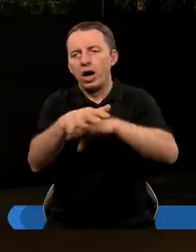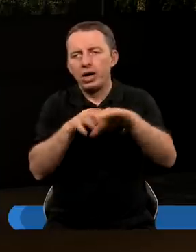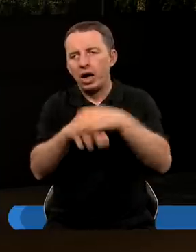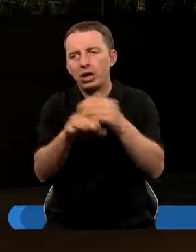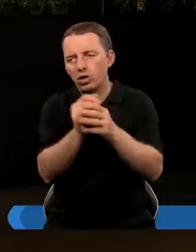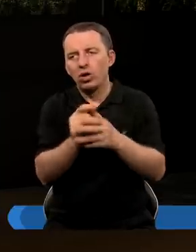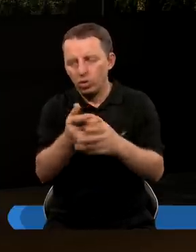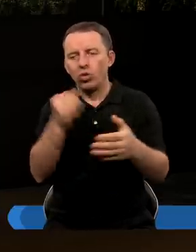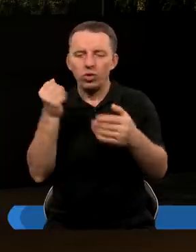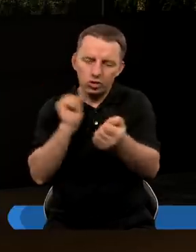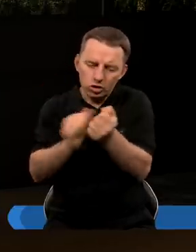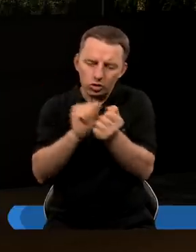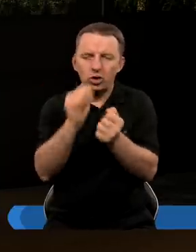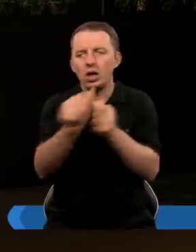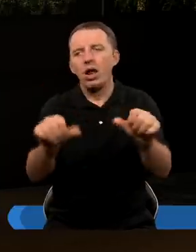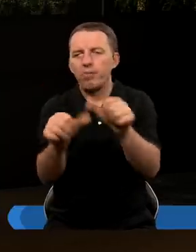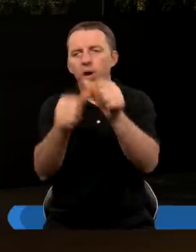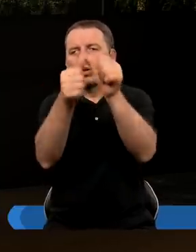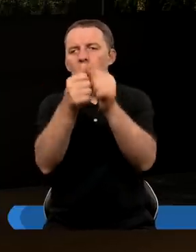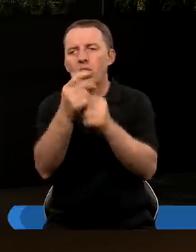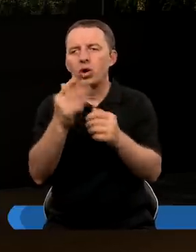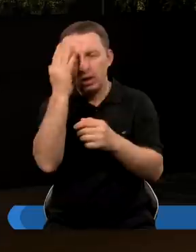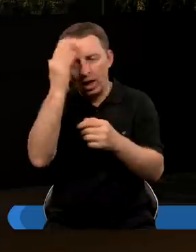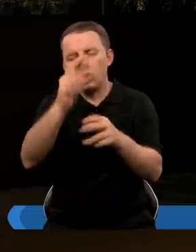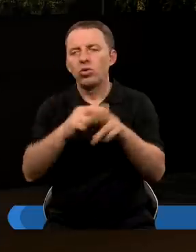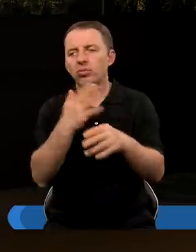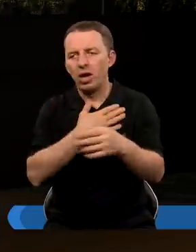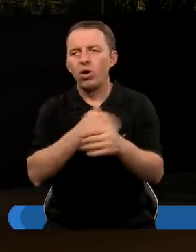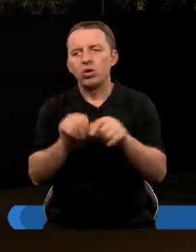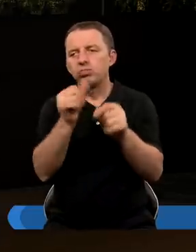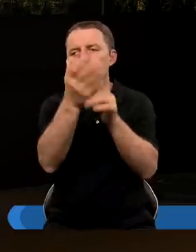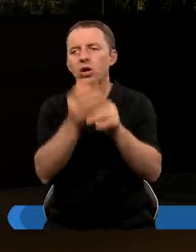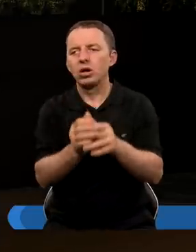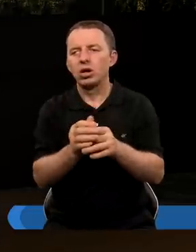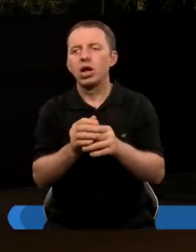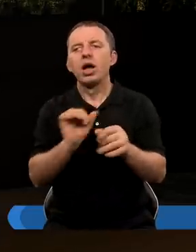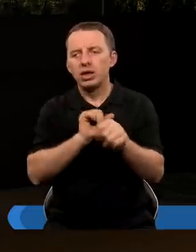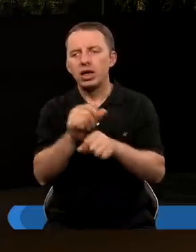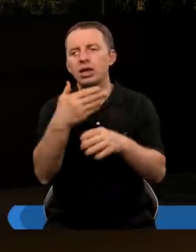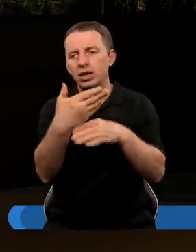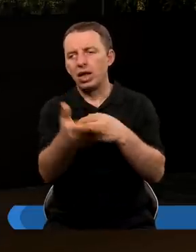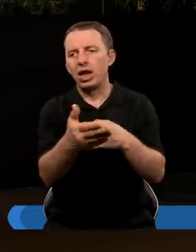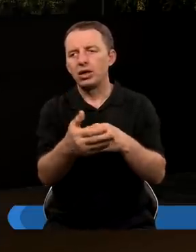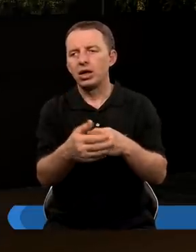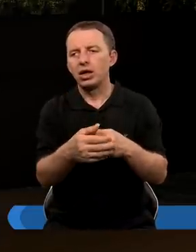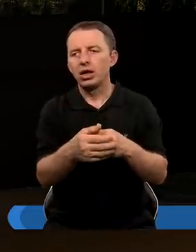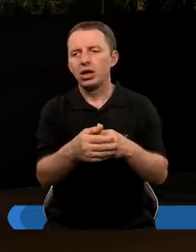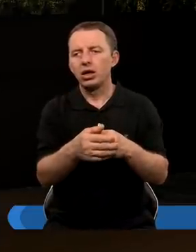niszczy cały ten posąg, uderza w zasadzie w stopy, niszczy cały ten posąg. Ten posąg jest dalej